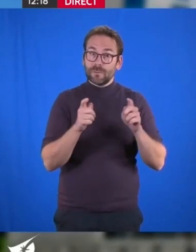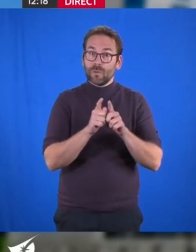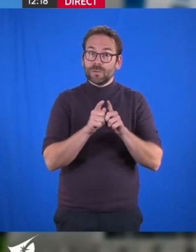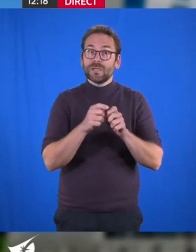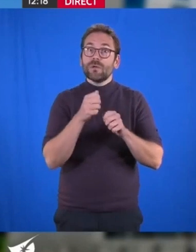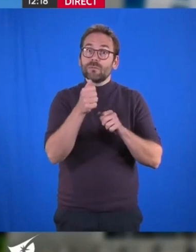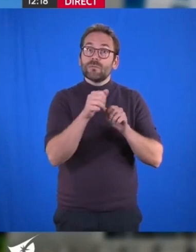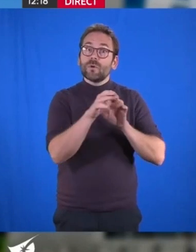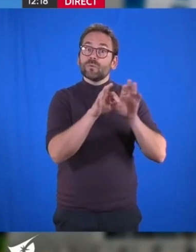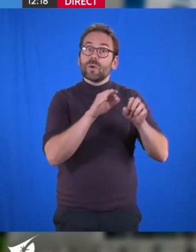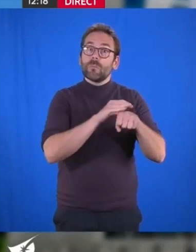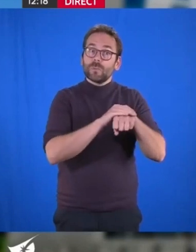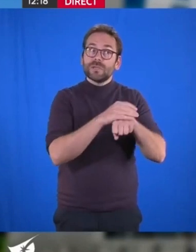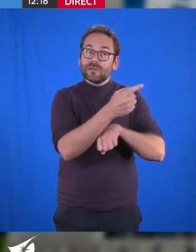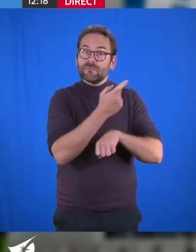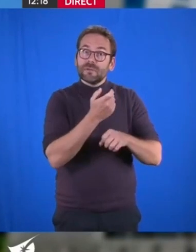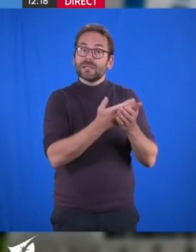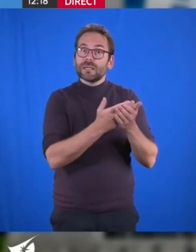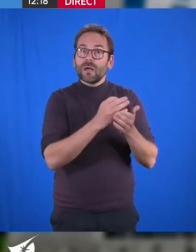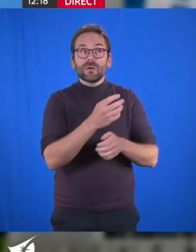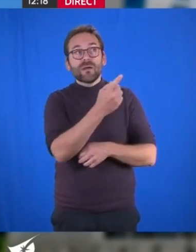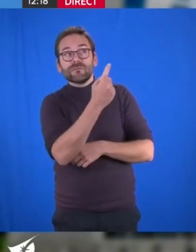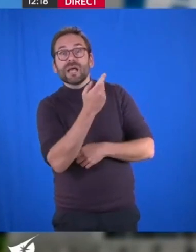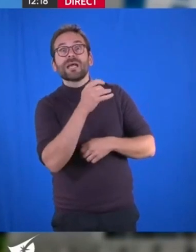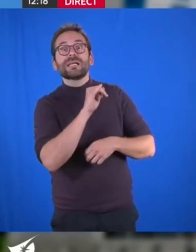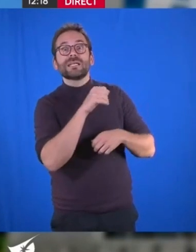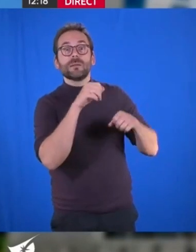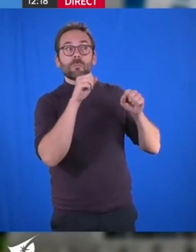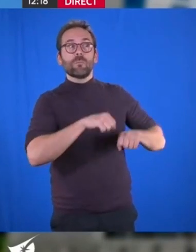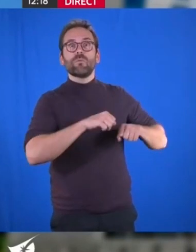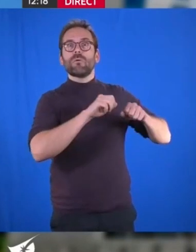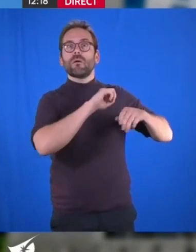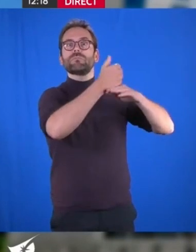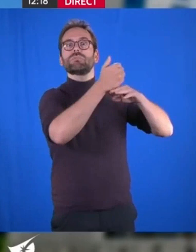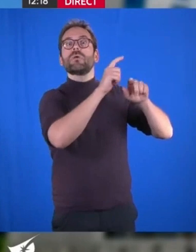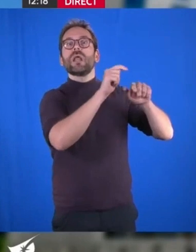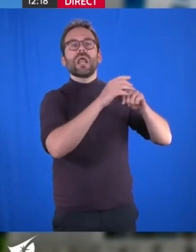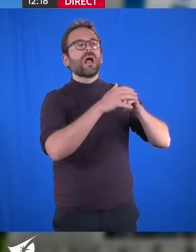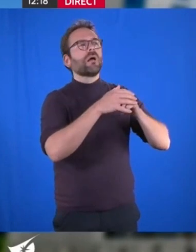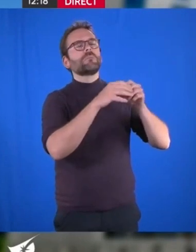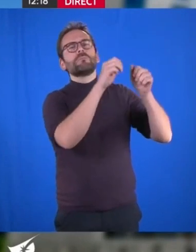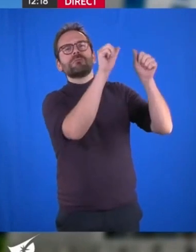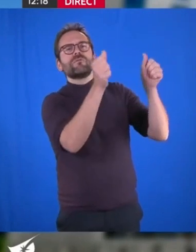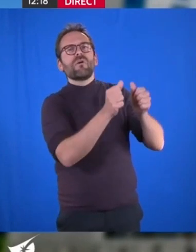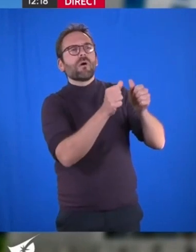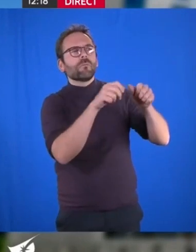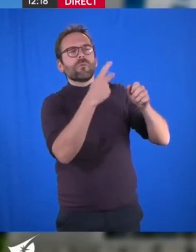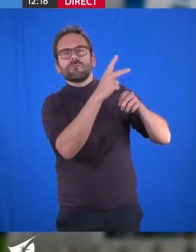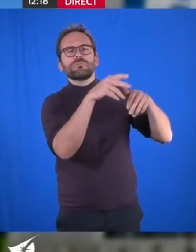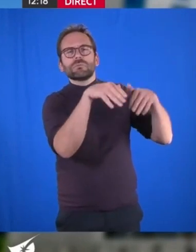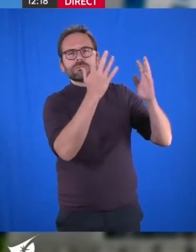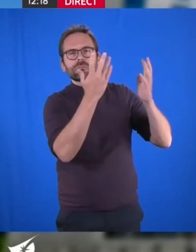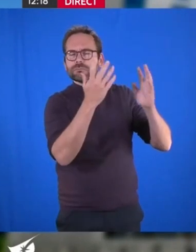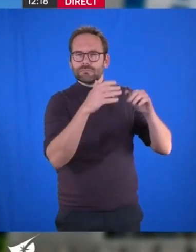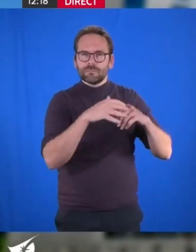choix politiques, de choix politiques mis en œuvre par le pouvoir en place, quelle que soit sa configuration d'ailleurs. C'est la